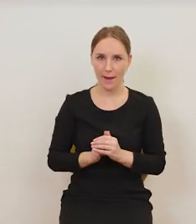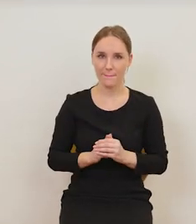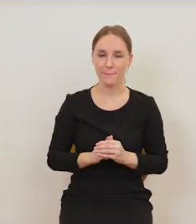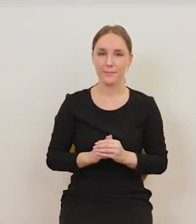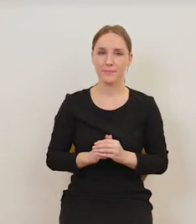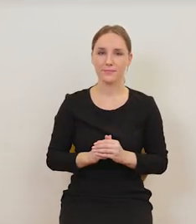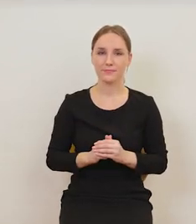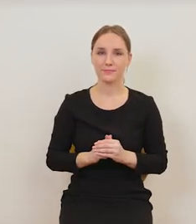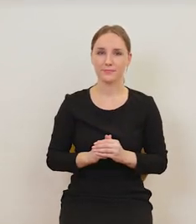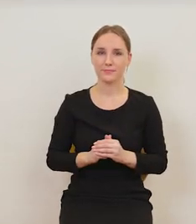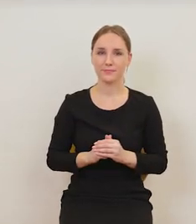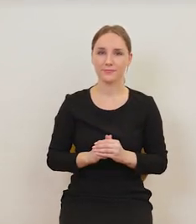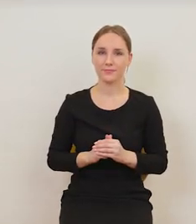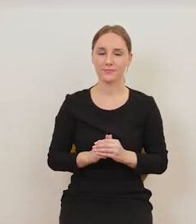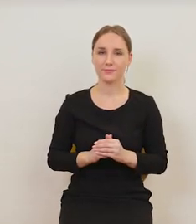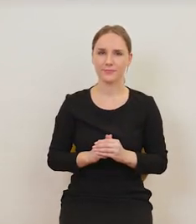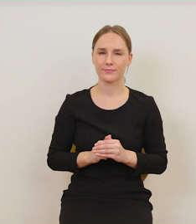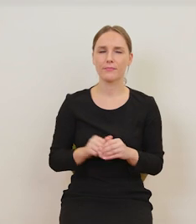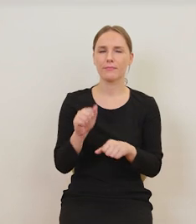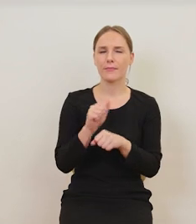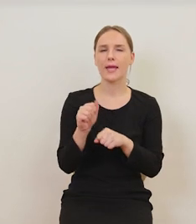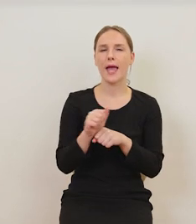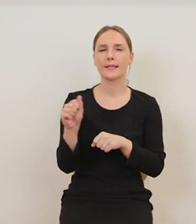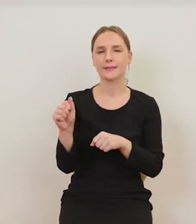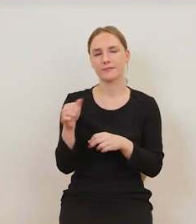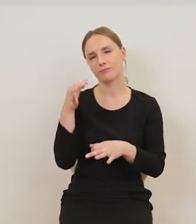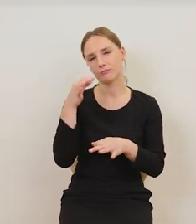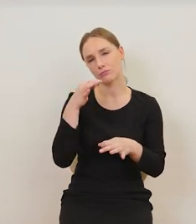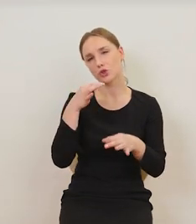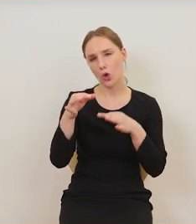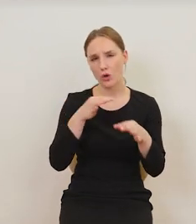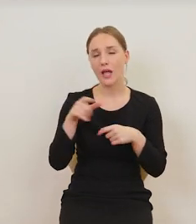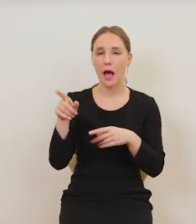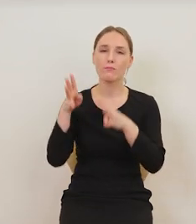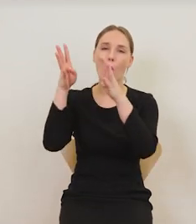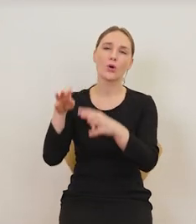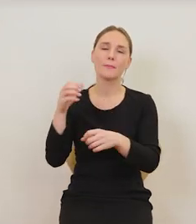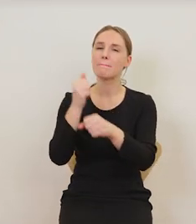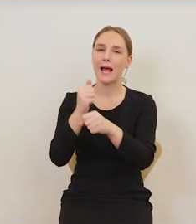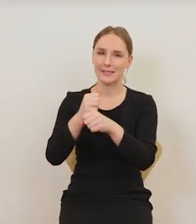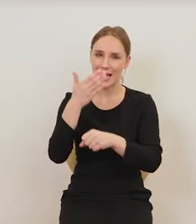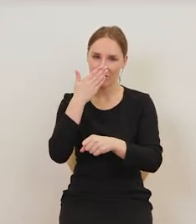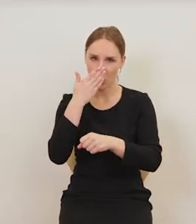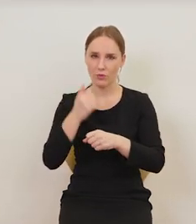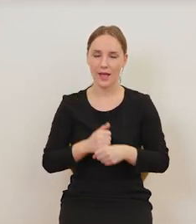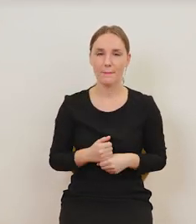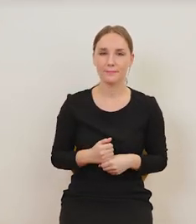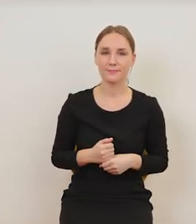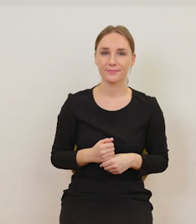Jest taka anegdota, która opisuje jego pracę w studiu.